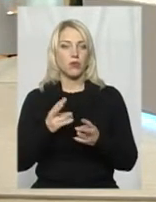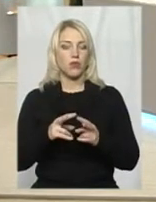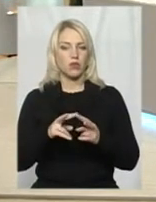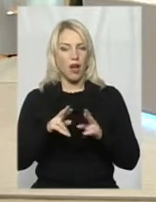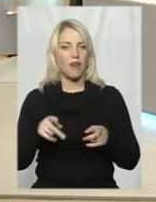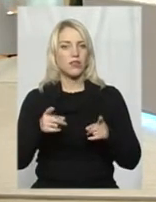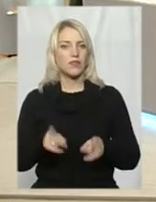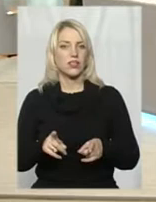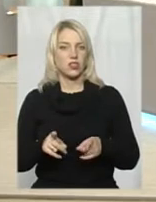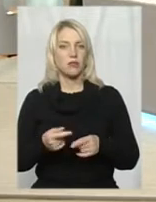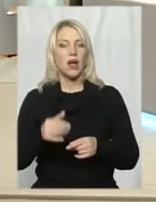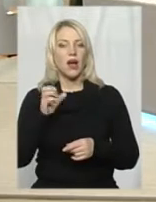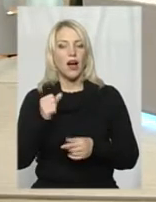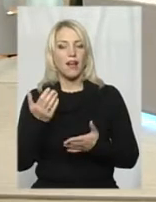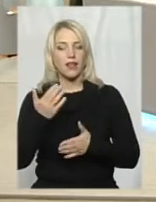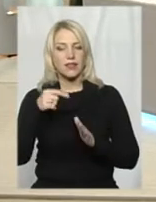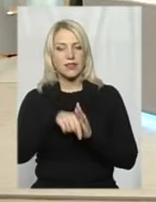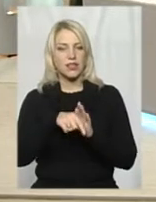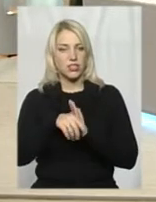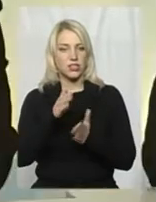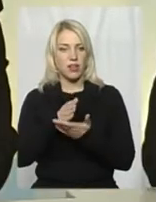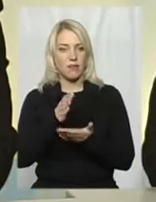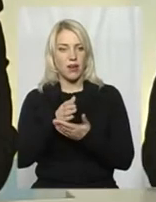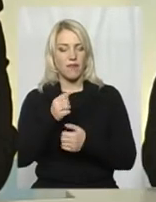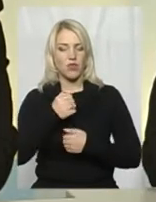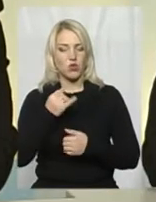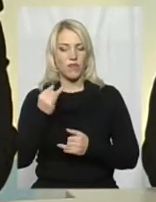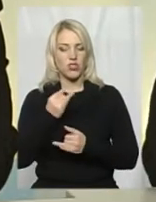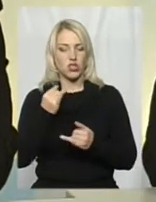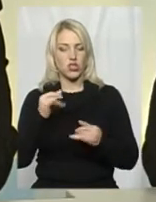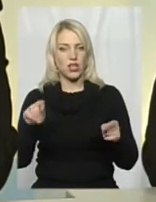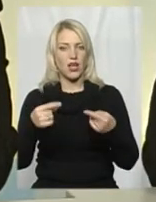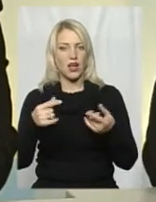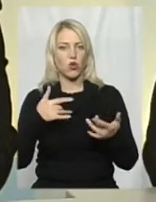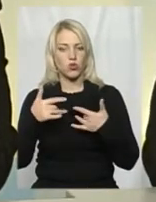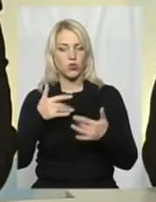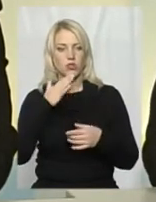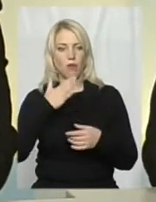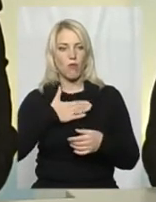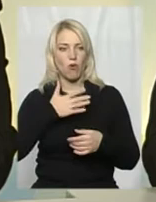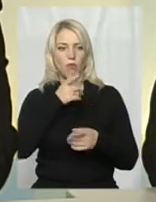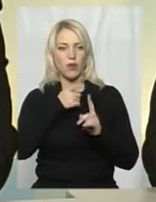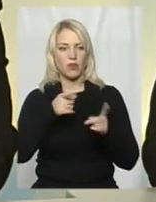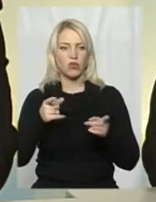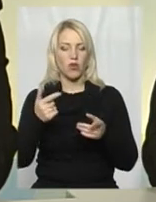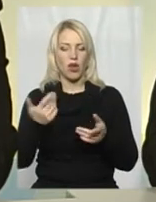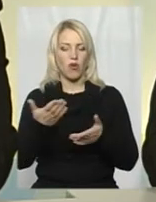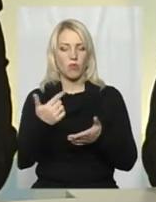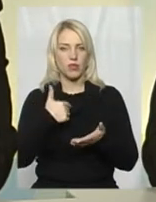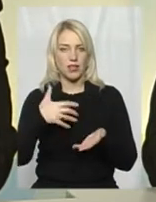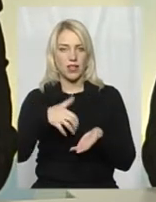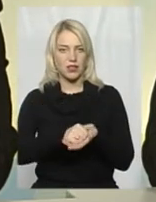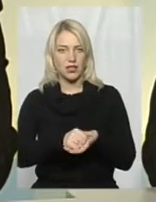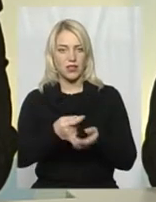А яке значення має військово-історична реконструкція мого періоду, в якому я задіяний? Дуже